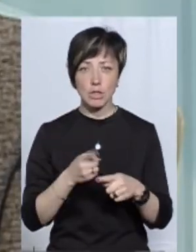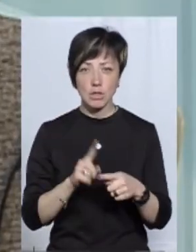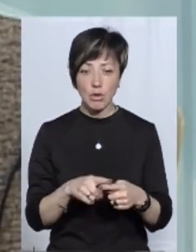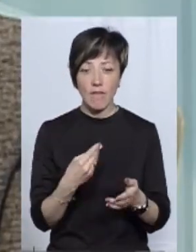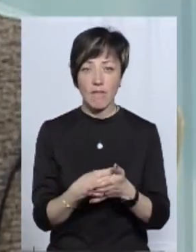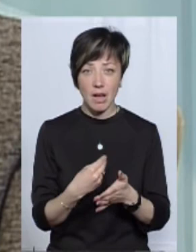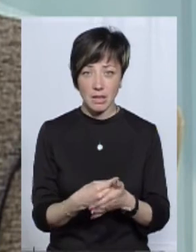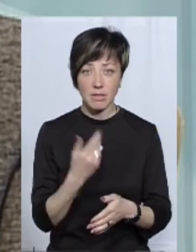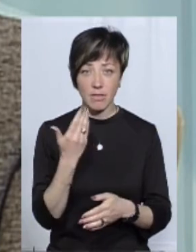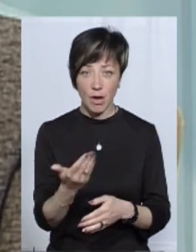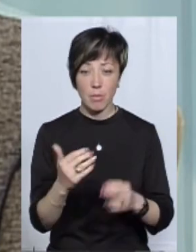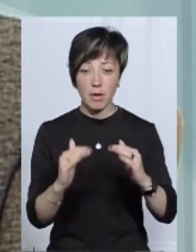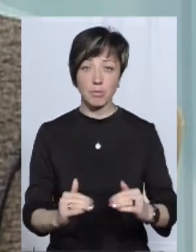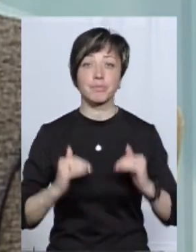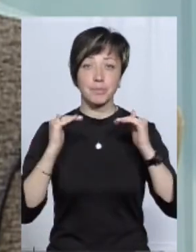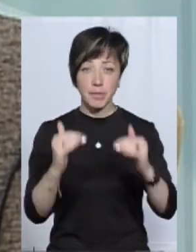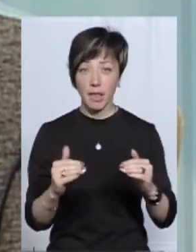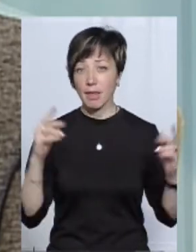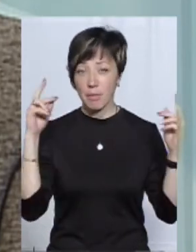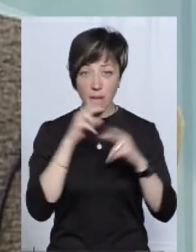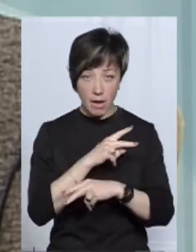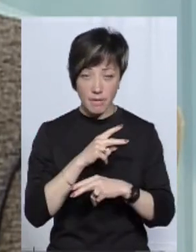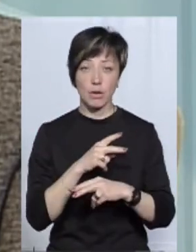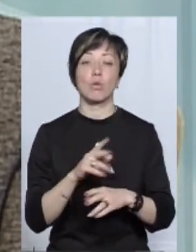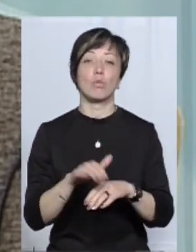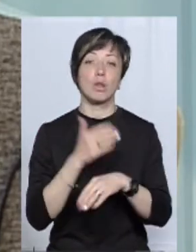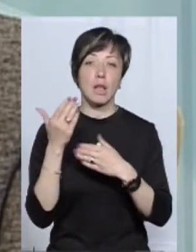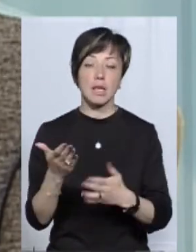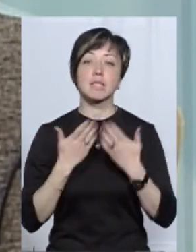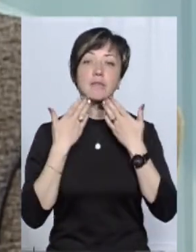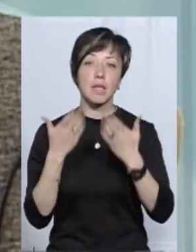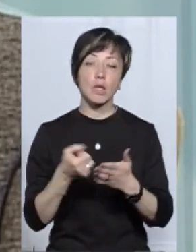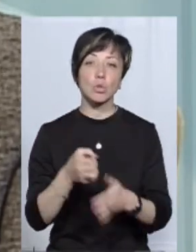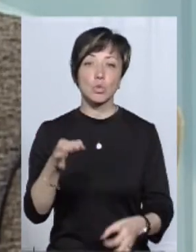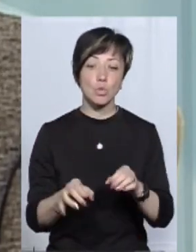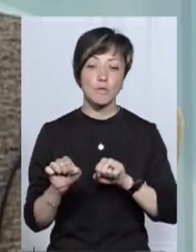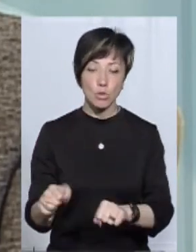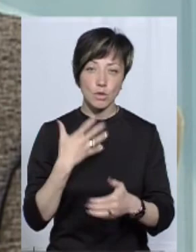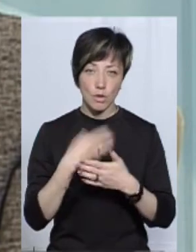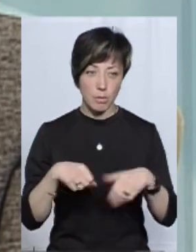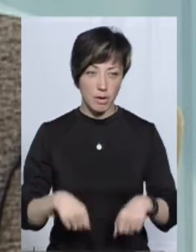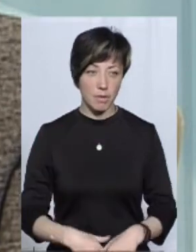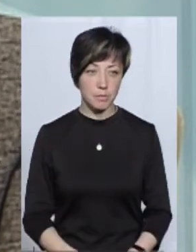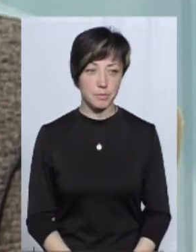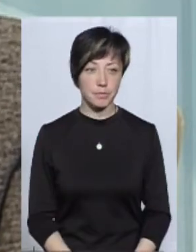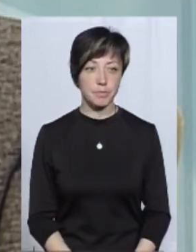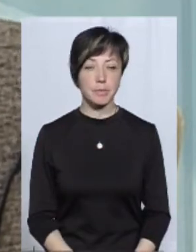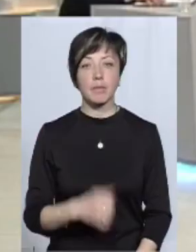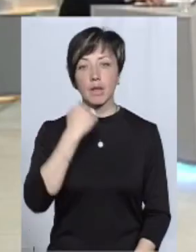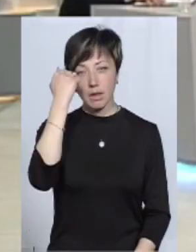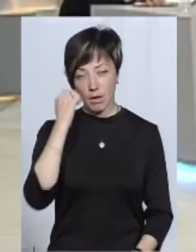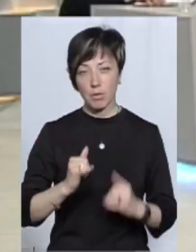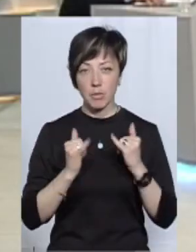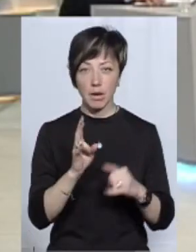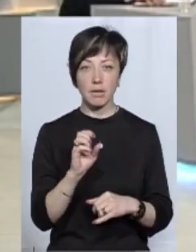цю митну вартість вам відкоригували неправильно, то, будь ласка, звертайтеся і відстоюйте свої права. Дякую, пані